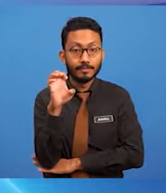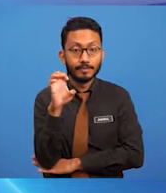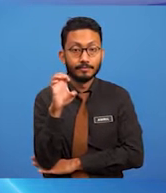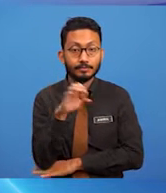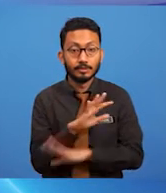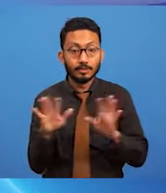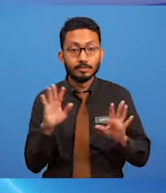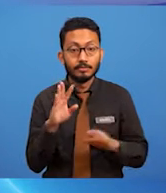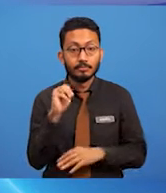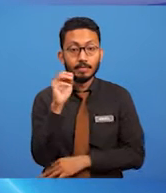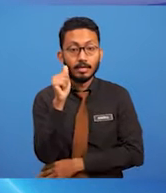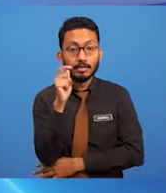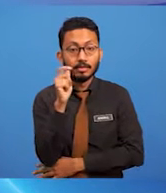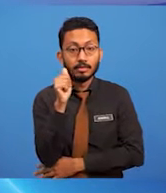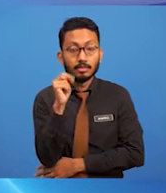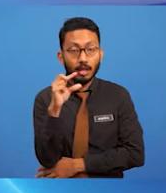dan keanak-anakkan.